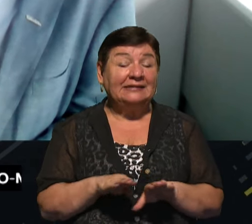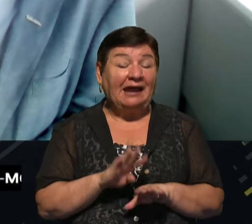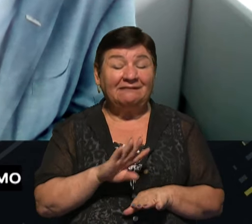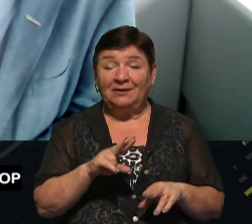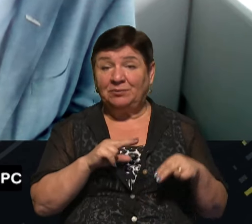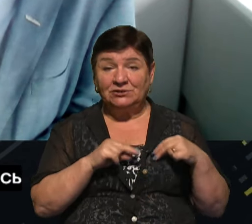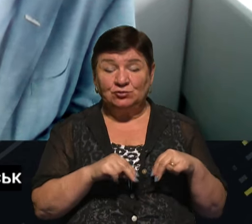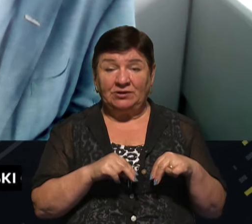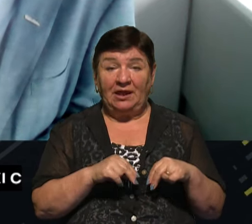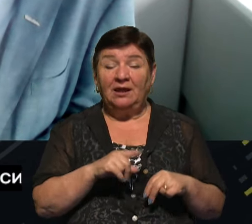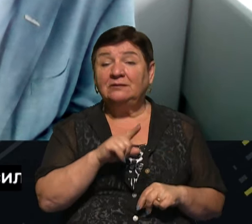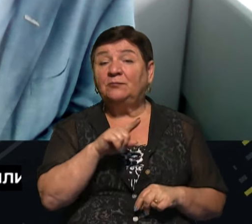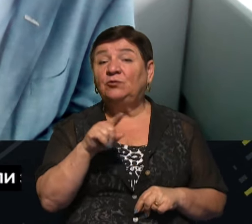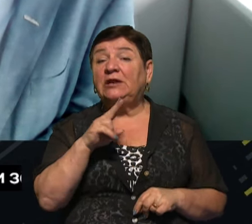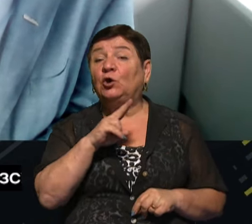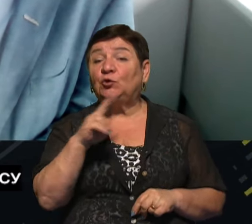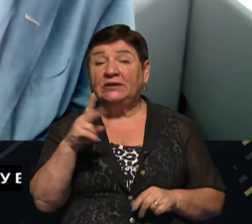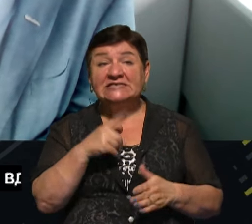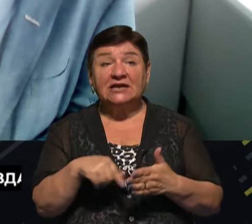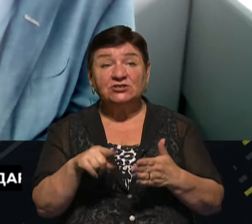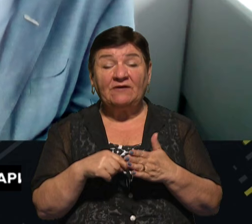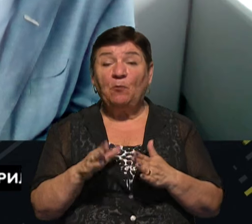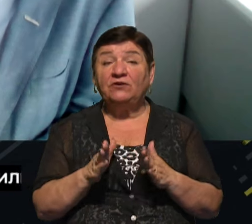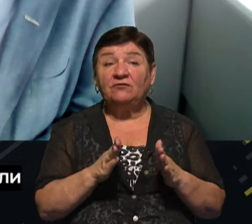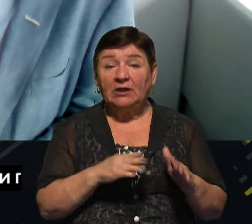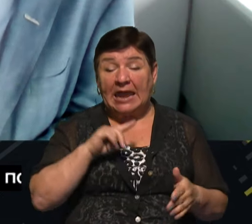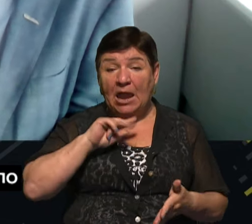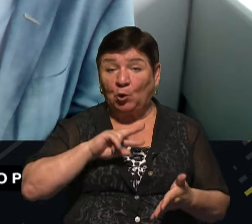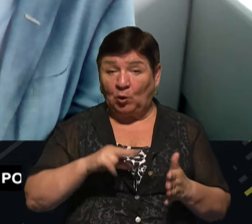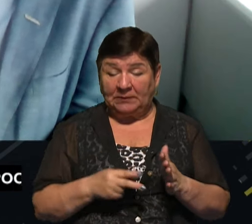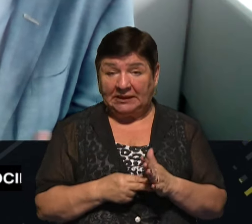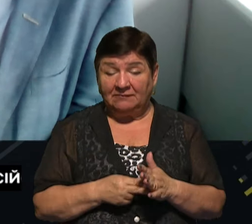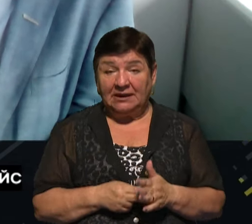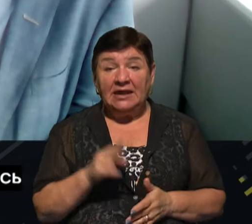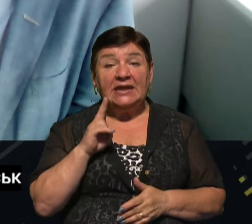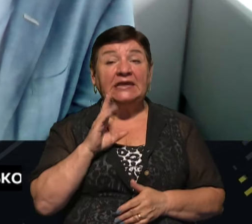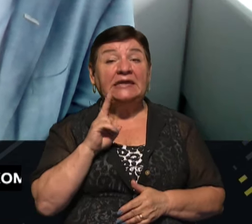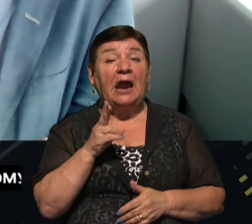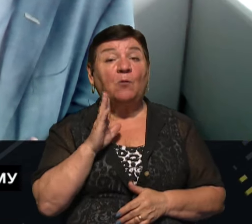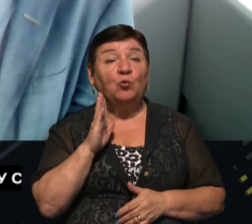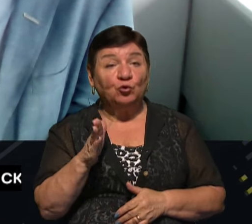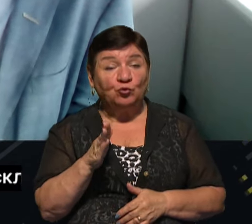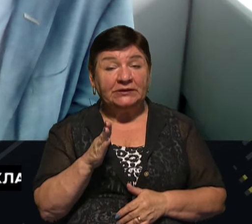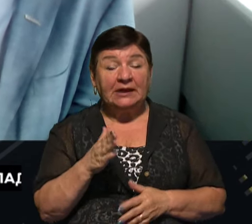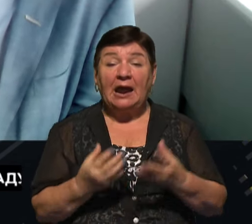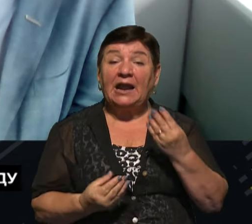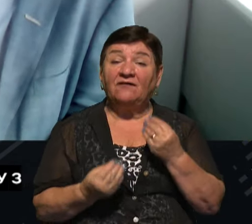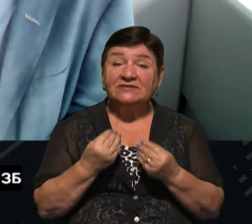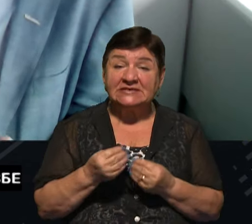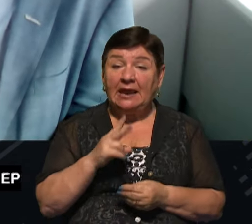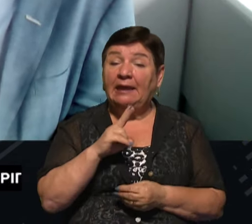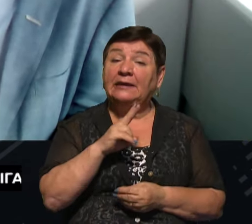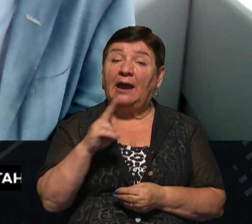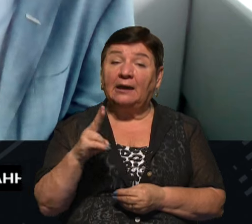працює, тому що ніхто не скасував поведінкової економіки. Тобто, як будуть поводитися гравці як